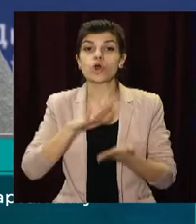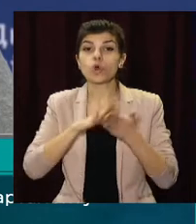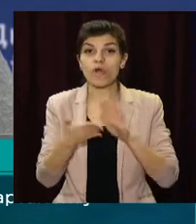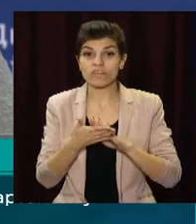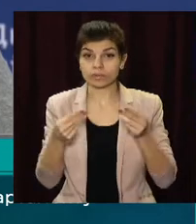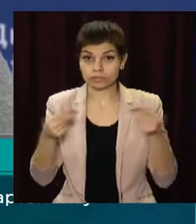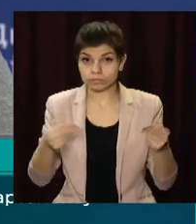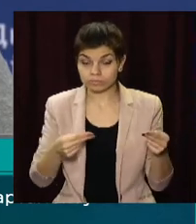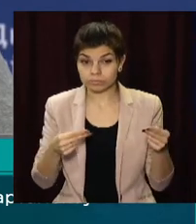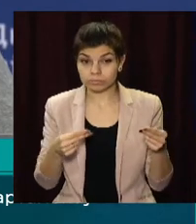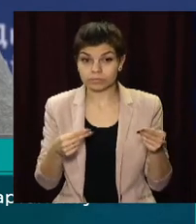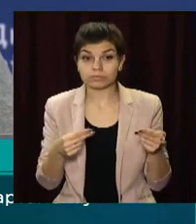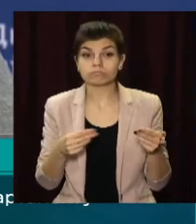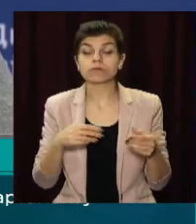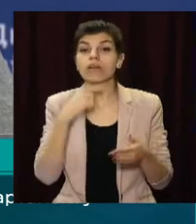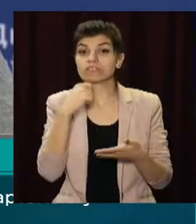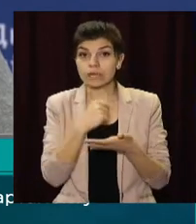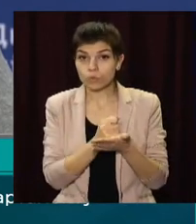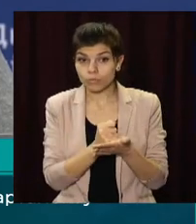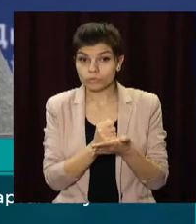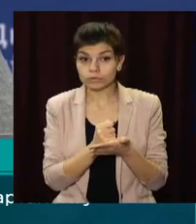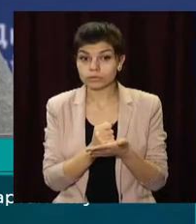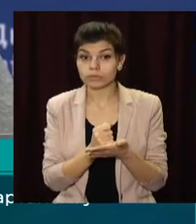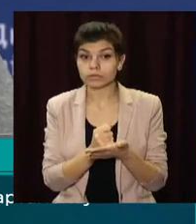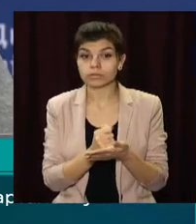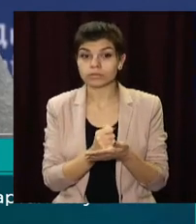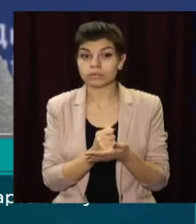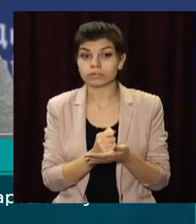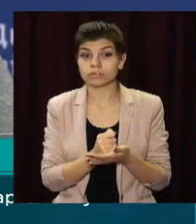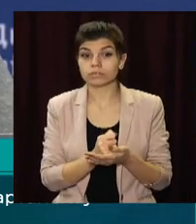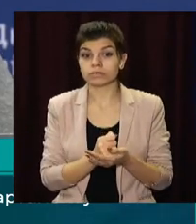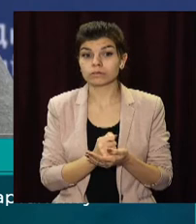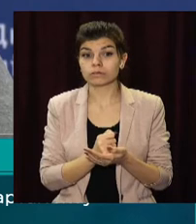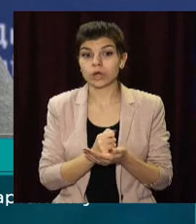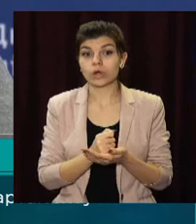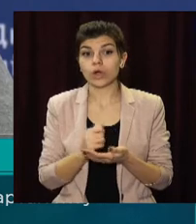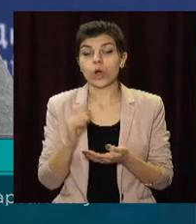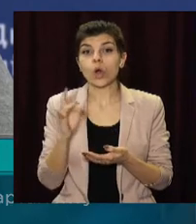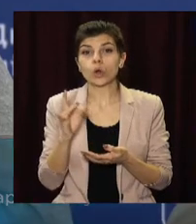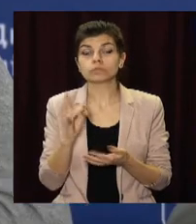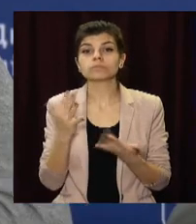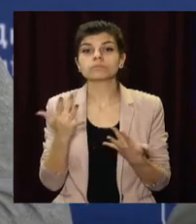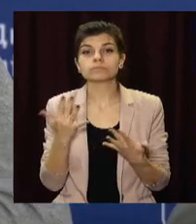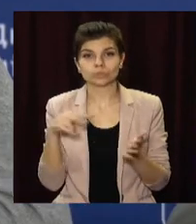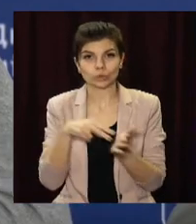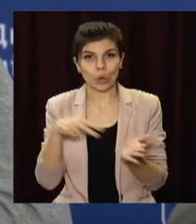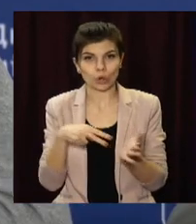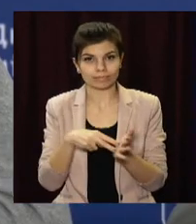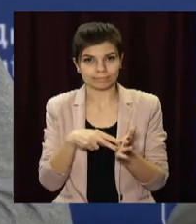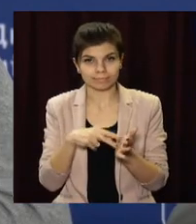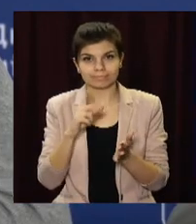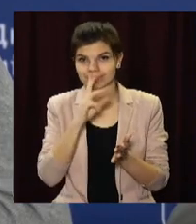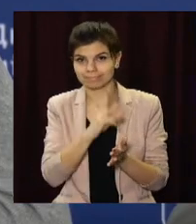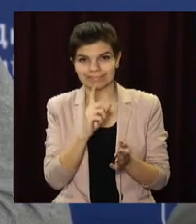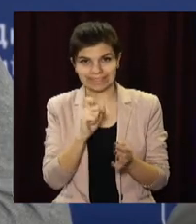розмір сплати за послугу, а також визначається місця